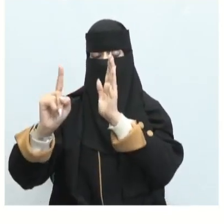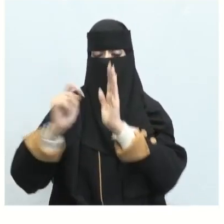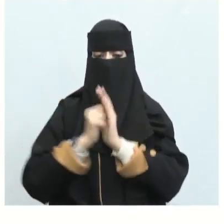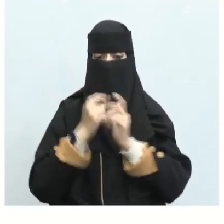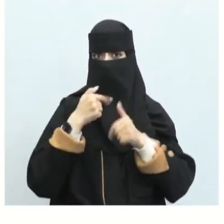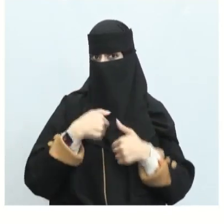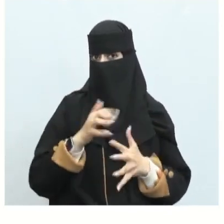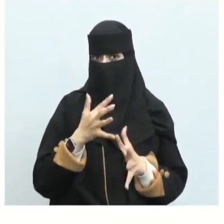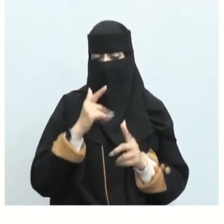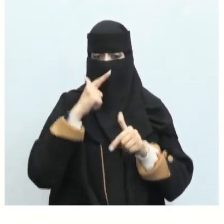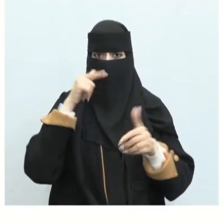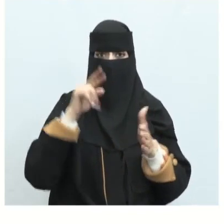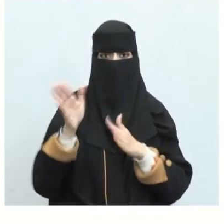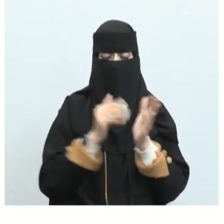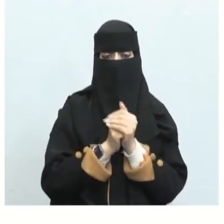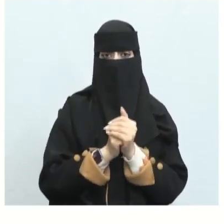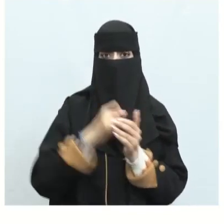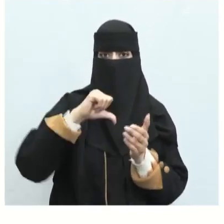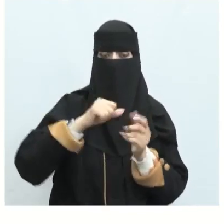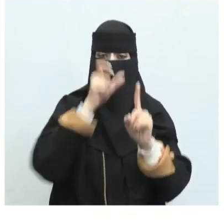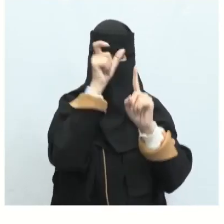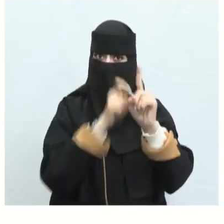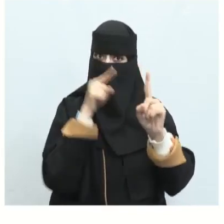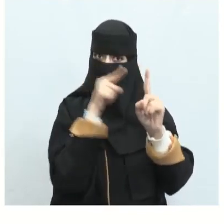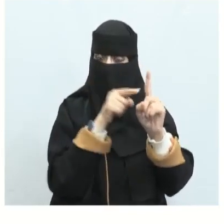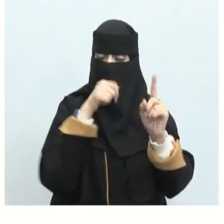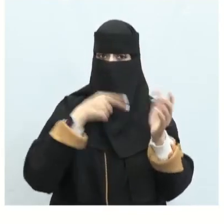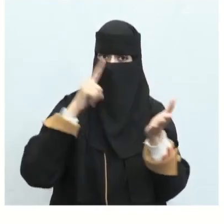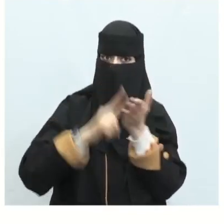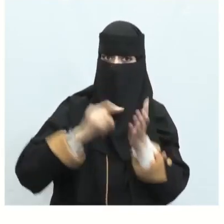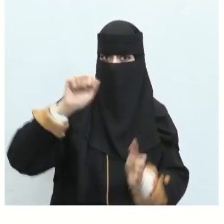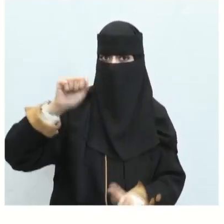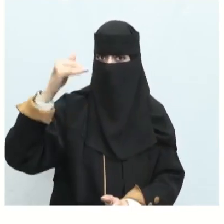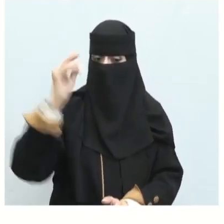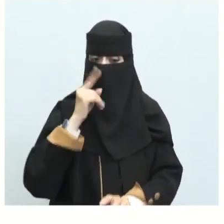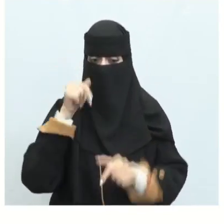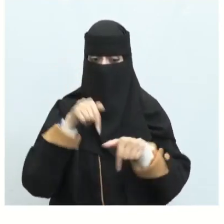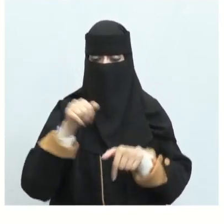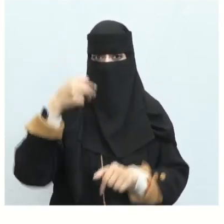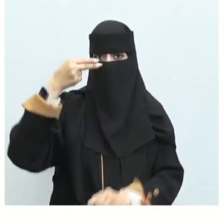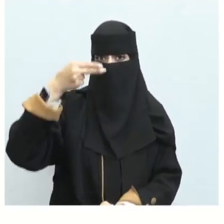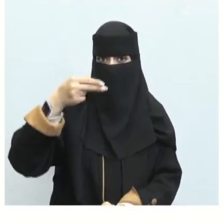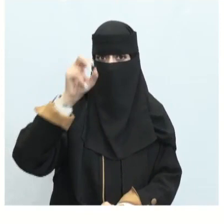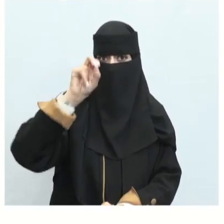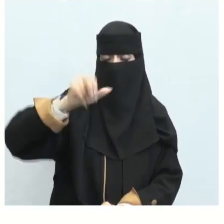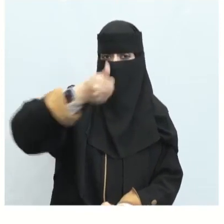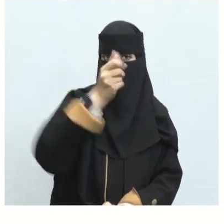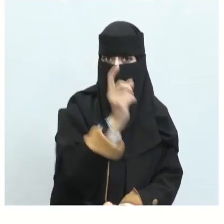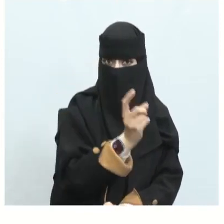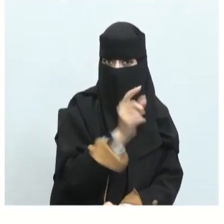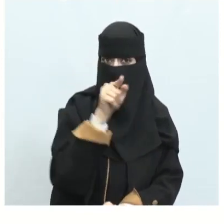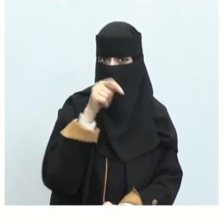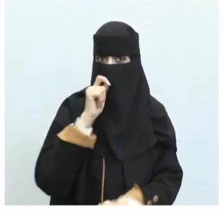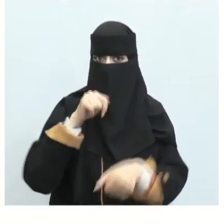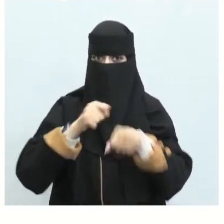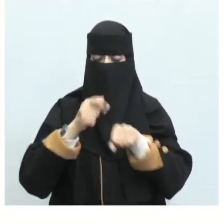الجيوش وإن صخرا إذا جاعوا لعقار لاحظ هنا عقار والبيت السابق قالت نحار أيضا العقر هنا